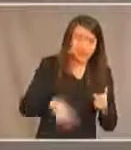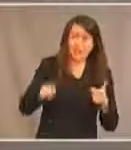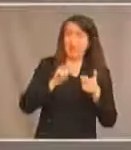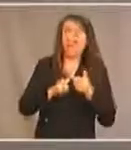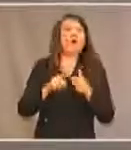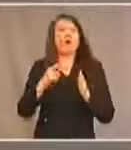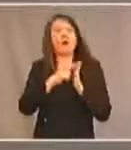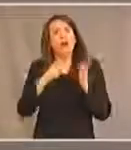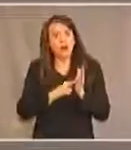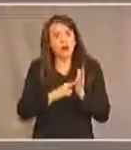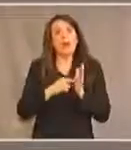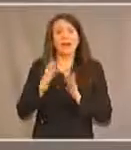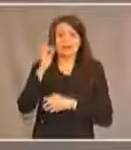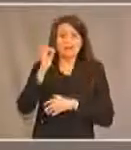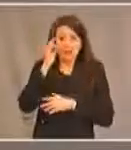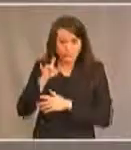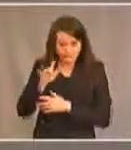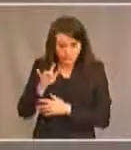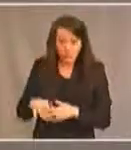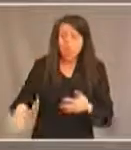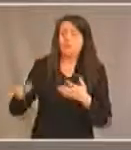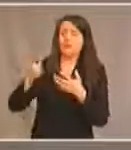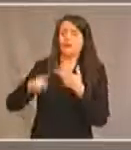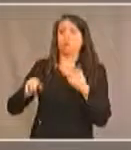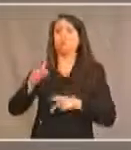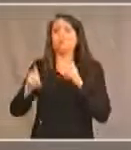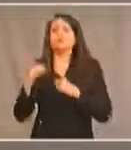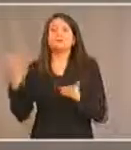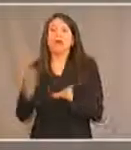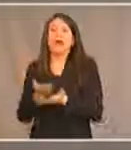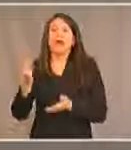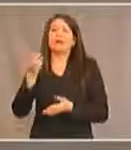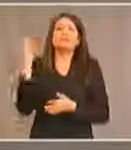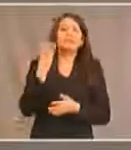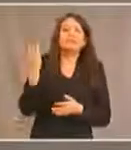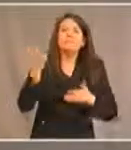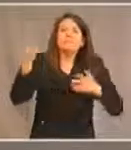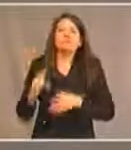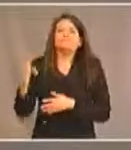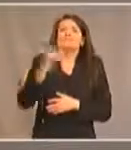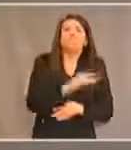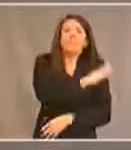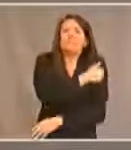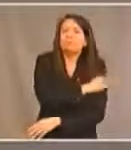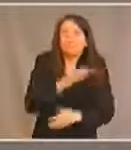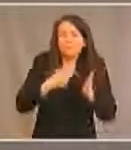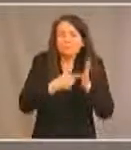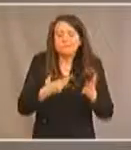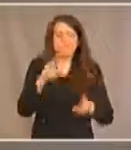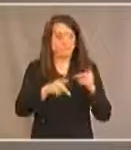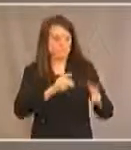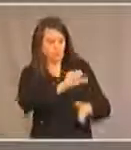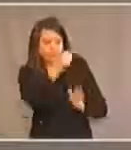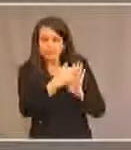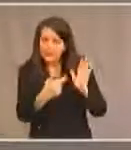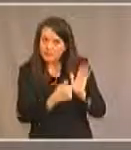fédérales pour l'aéroport et pour l'avion. Mettons que cette personne atterrit à Winnipeg ou Manitoba, alors là, elle est régie